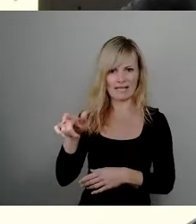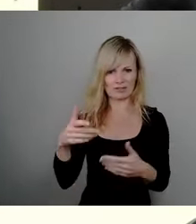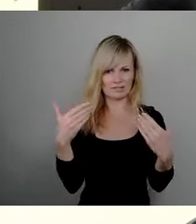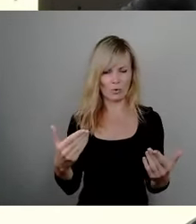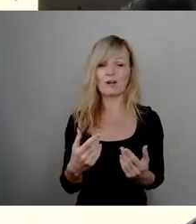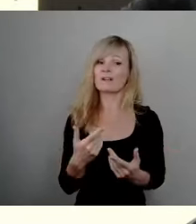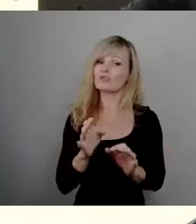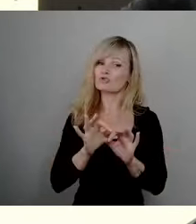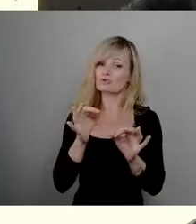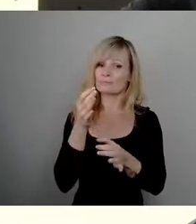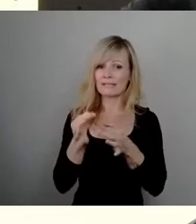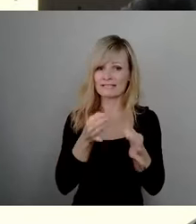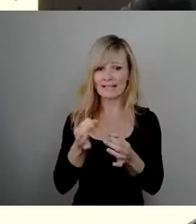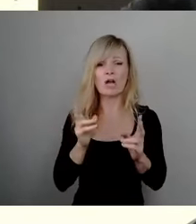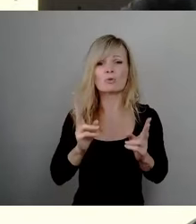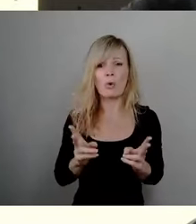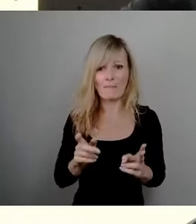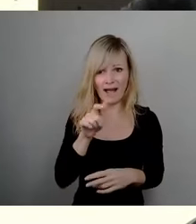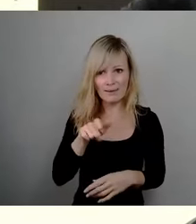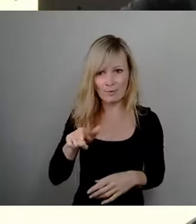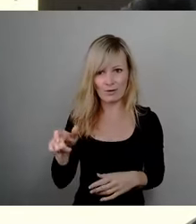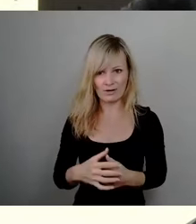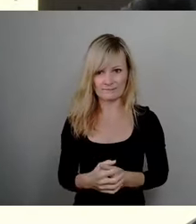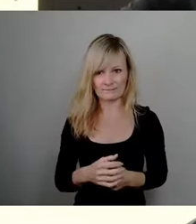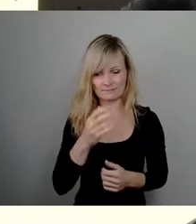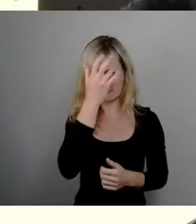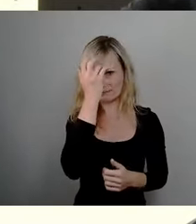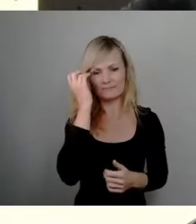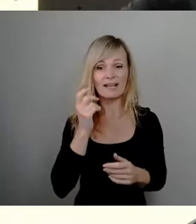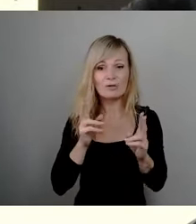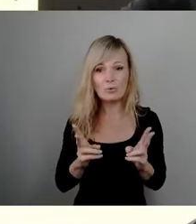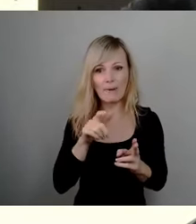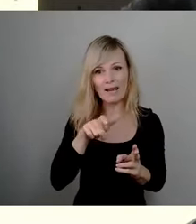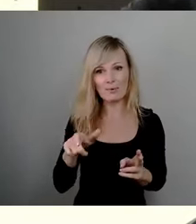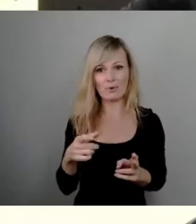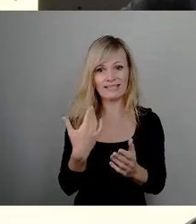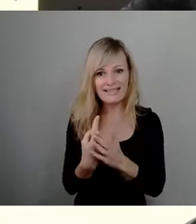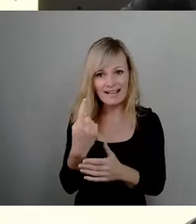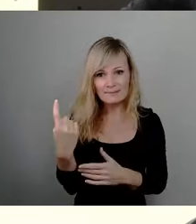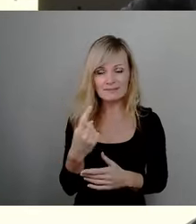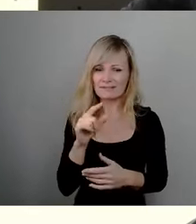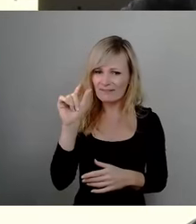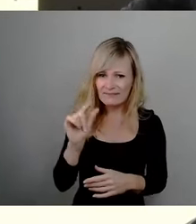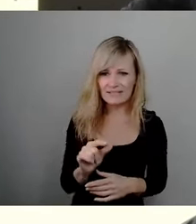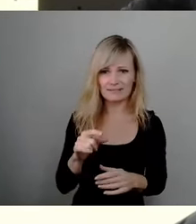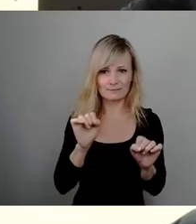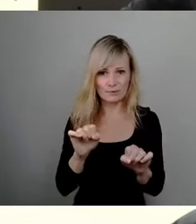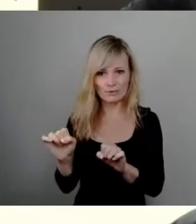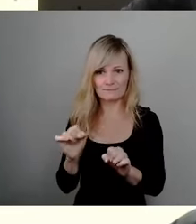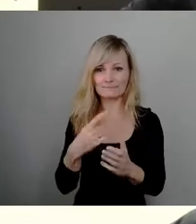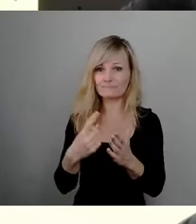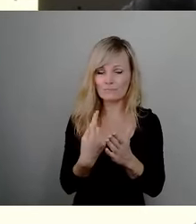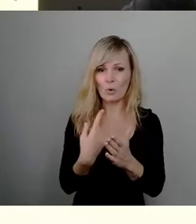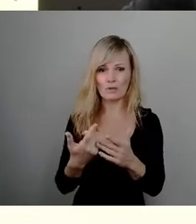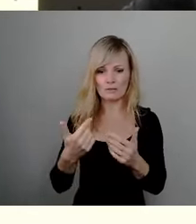ganz normale Bürger ist derjenige, der am wenigsten die Möglichkeit, Steuergestalten